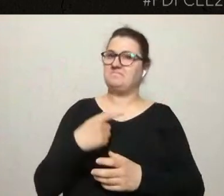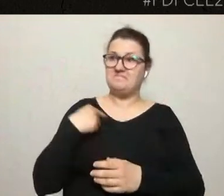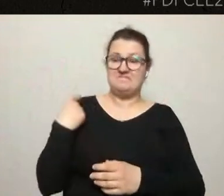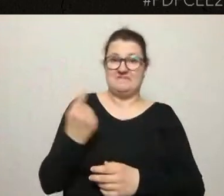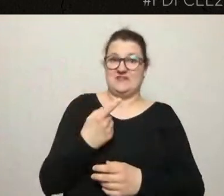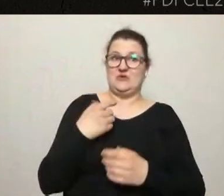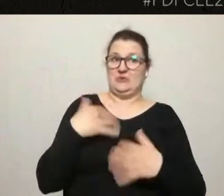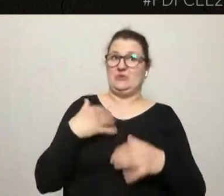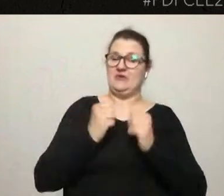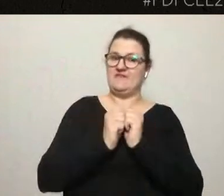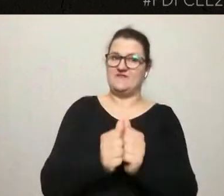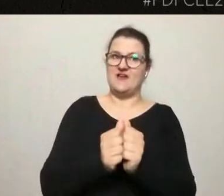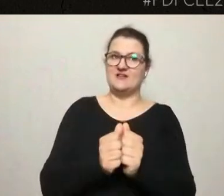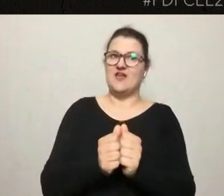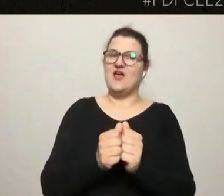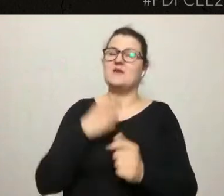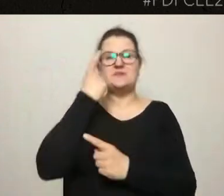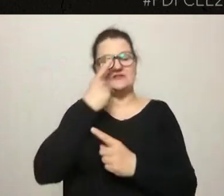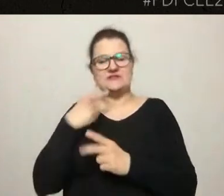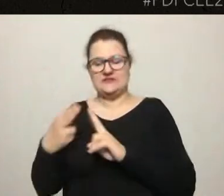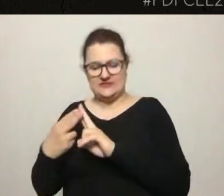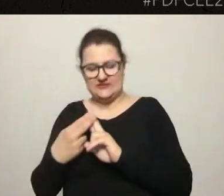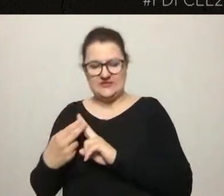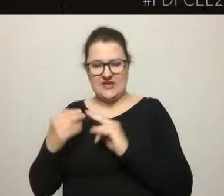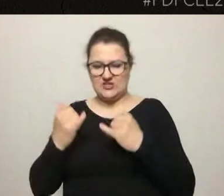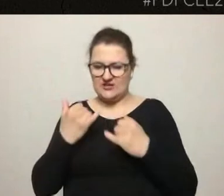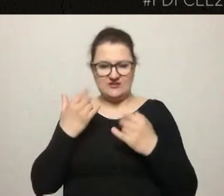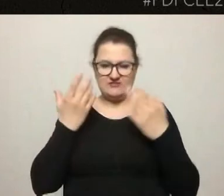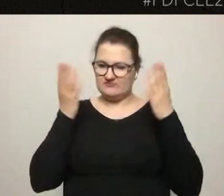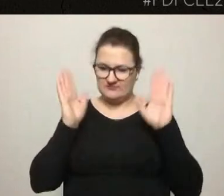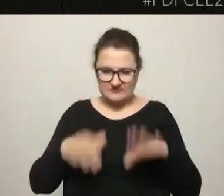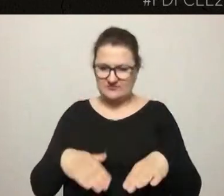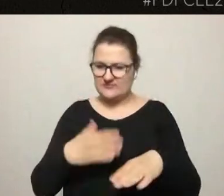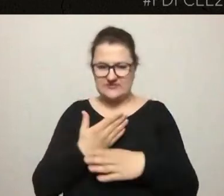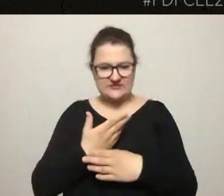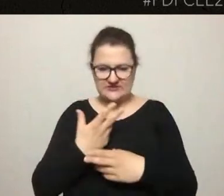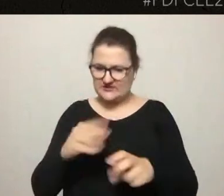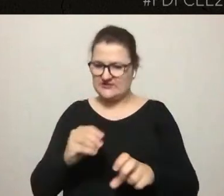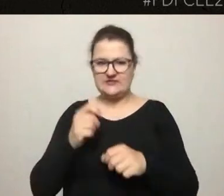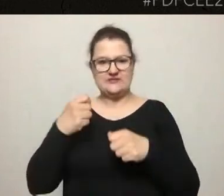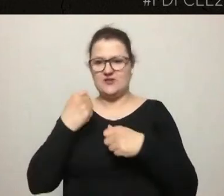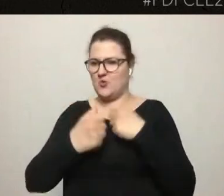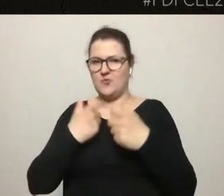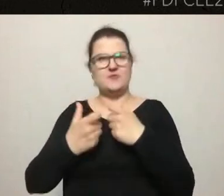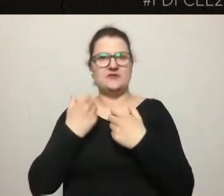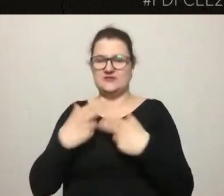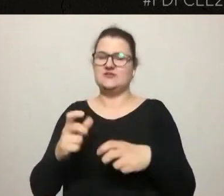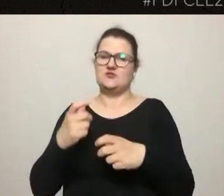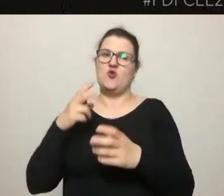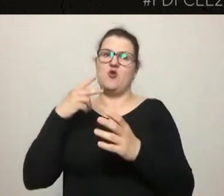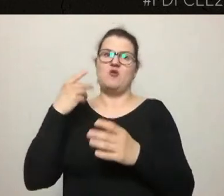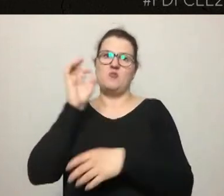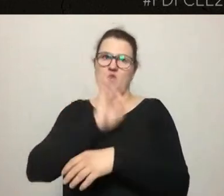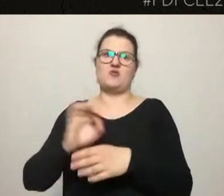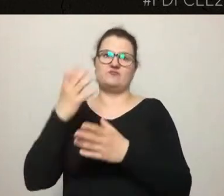będziemy kontynuowali pracy nad projektem, to ten projekt po prostu przepadnie. Także to była decyzja praktycznie podejmowana w